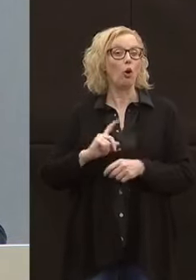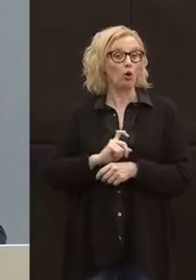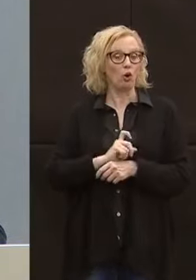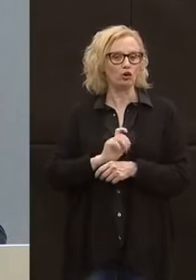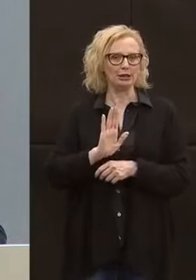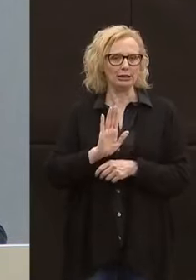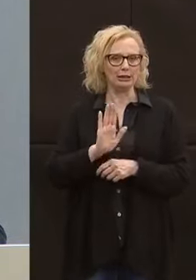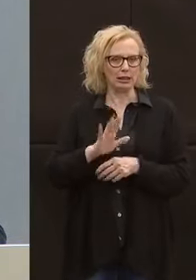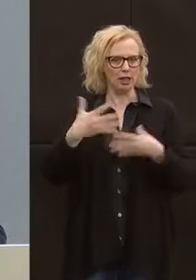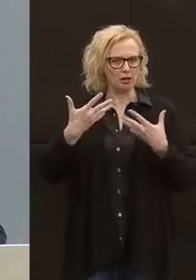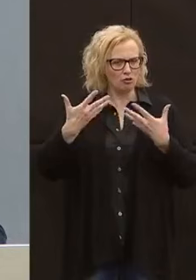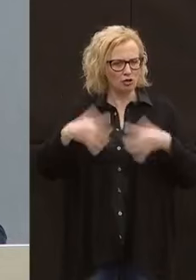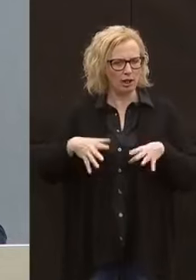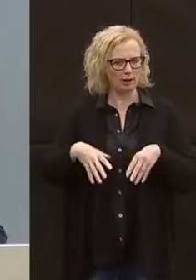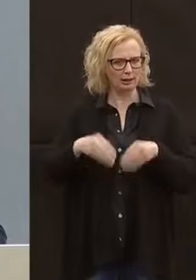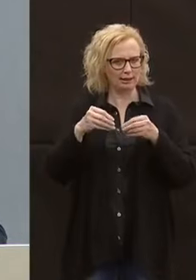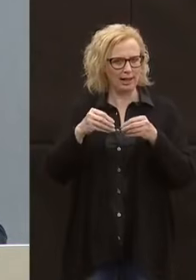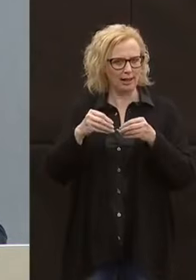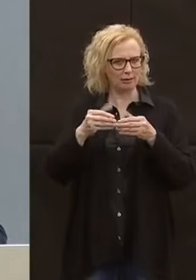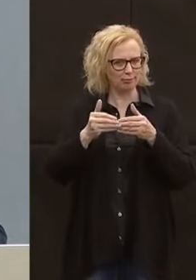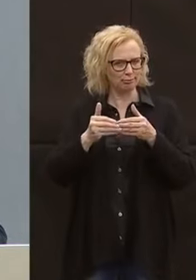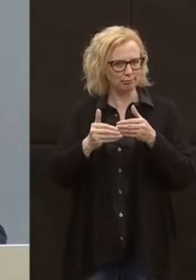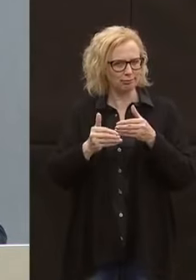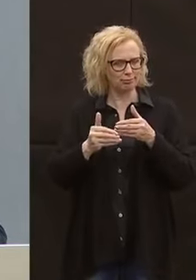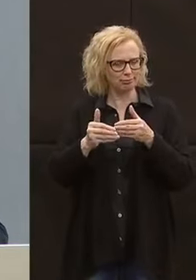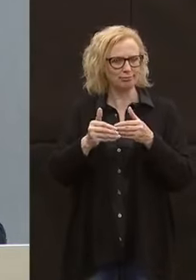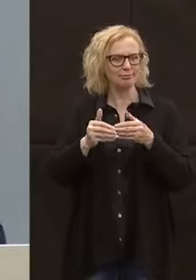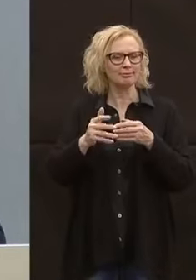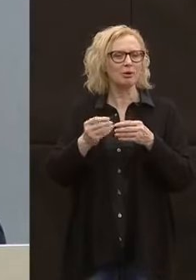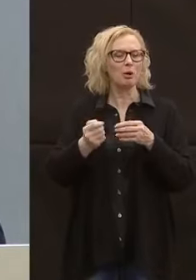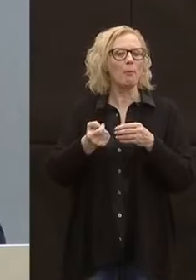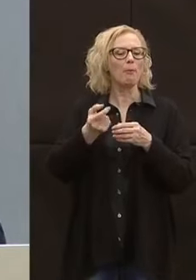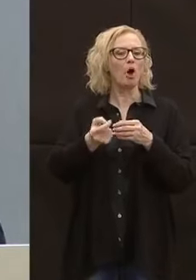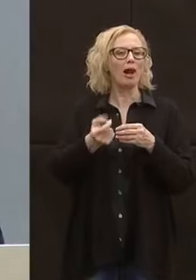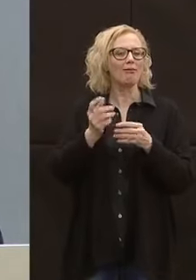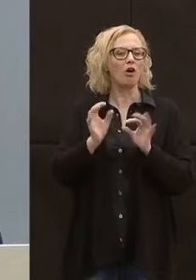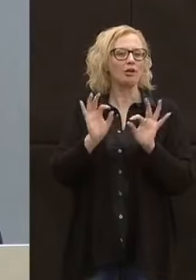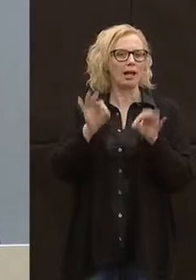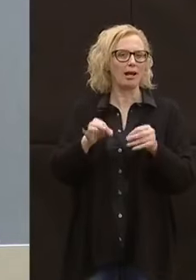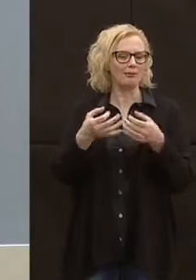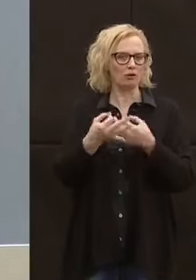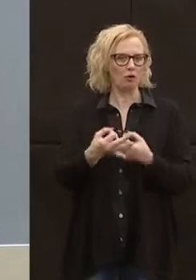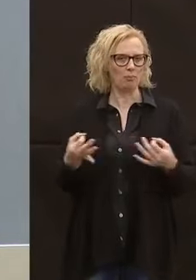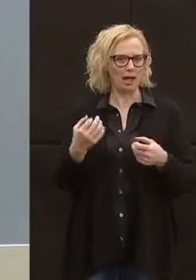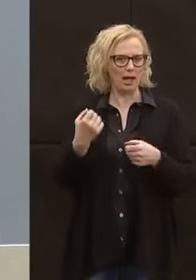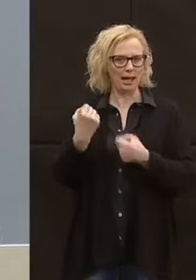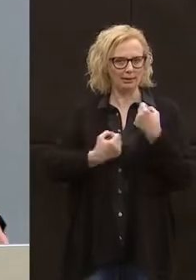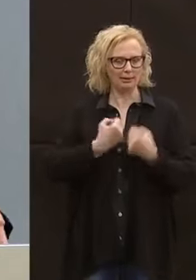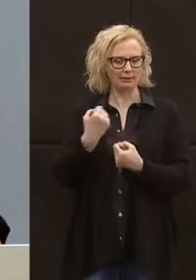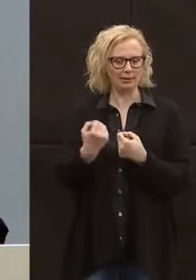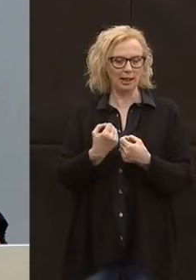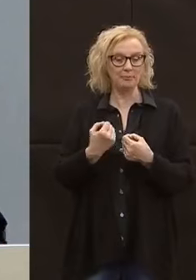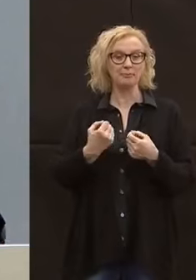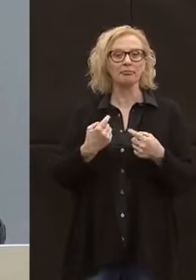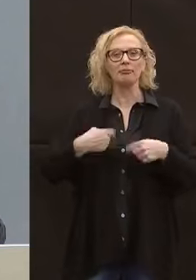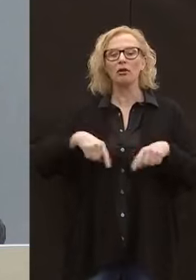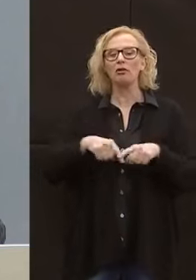una leggera ripartenza proprio verso la normalità. E quindi volevamo garantire il